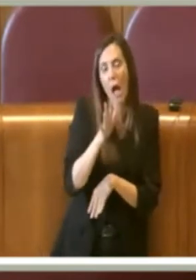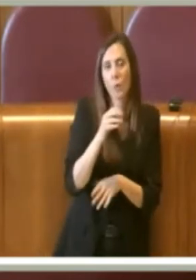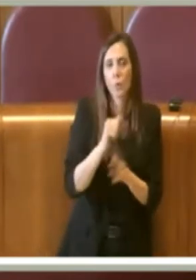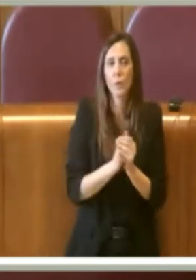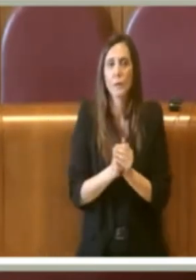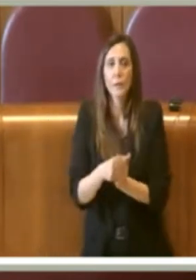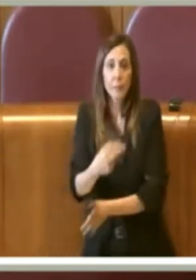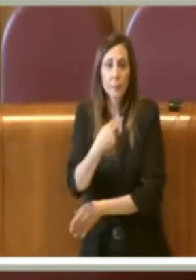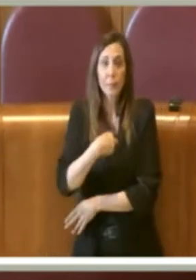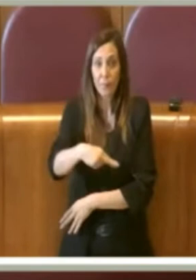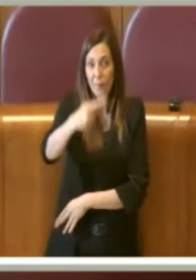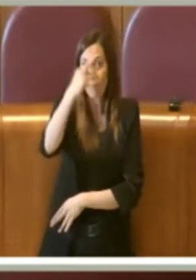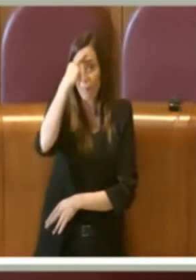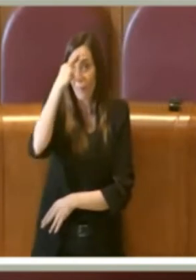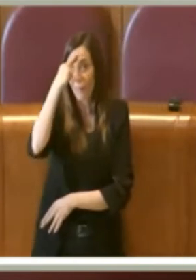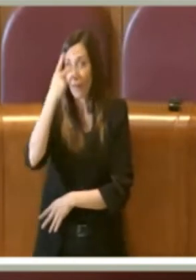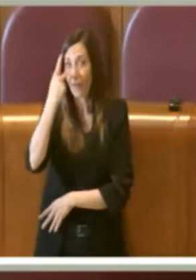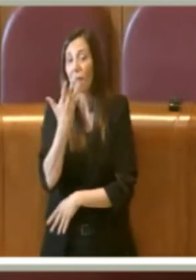Ricordiamo anche che